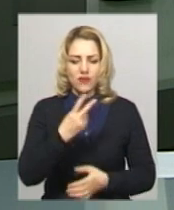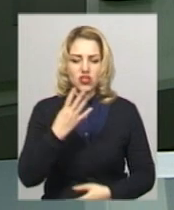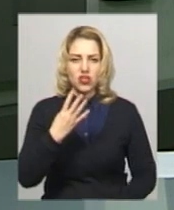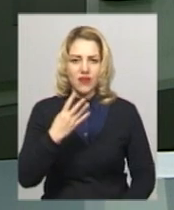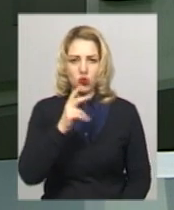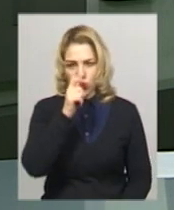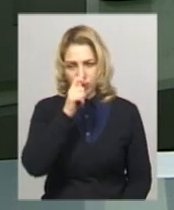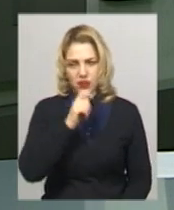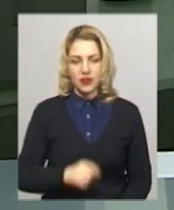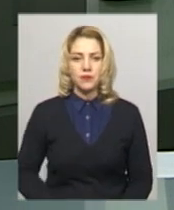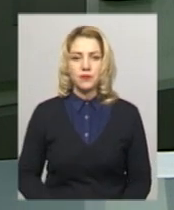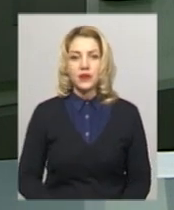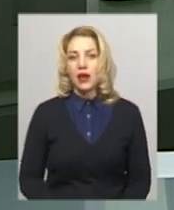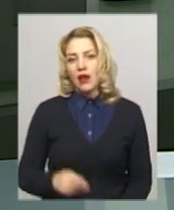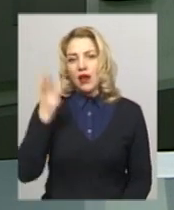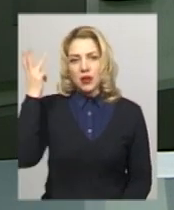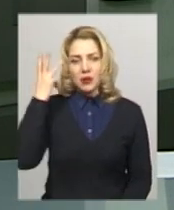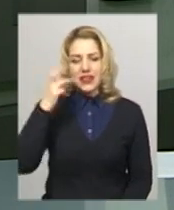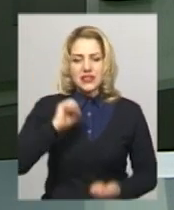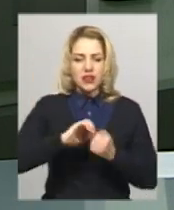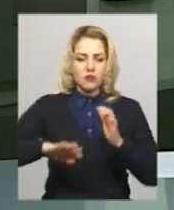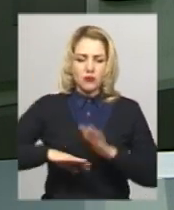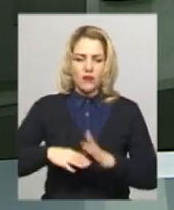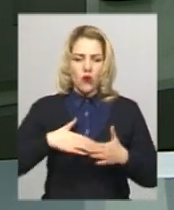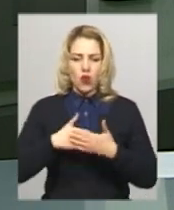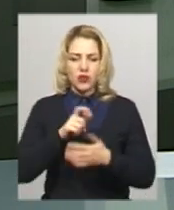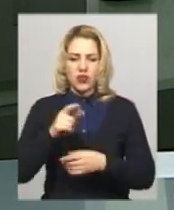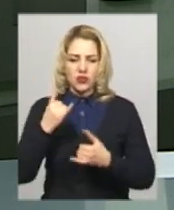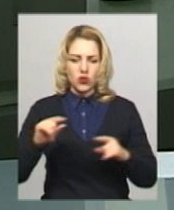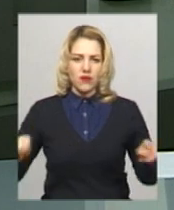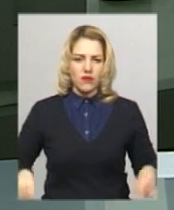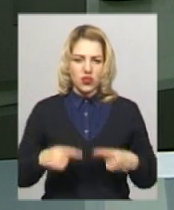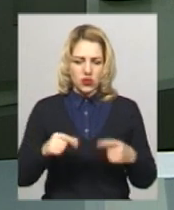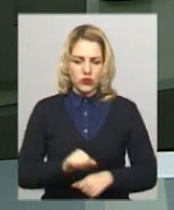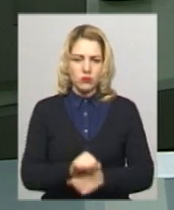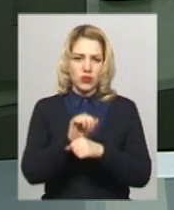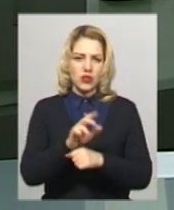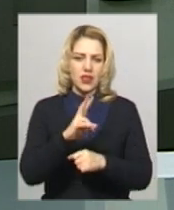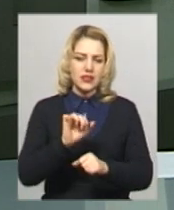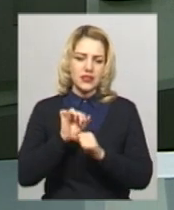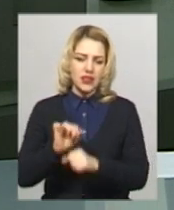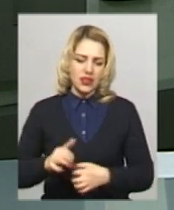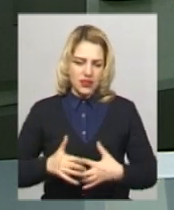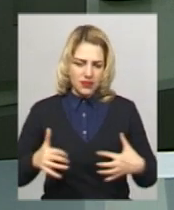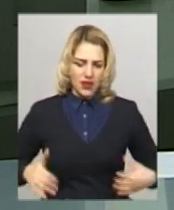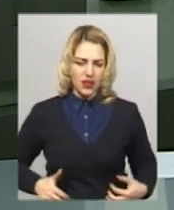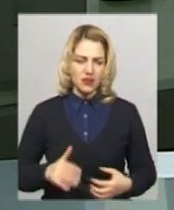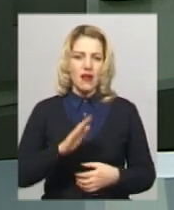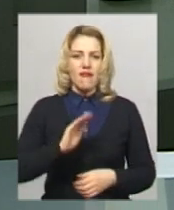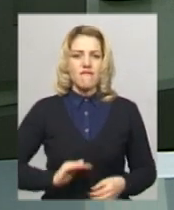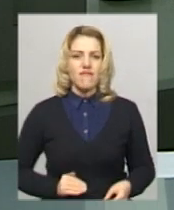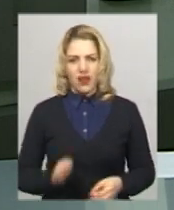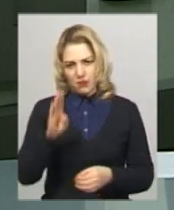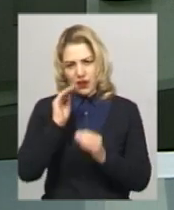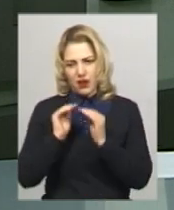Хмельницький та Кам'янець-Подільський волонтери сьогодні влаштовують мітинг на захист тварин фермера Миколи Рачковського, повідомляє